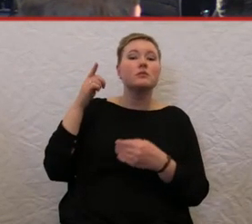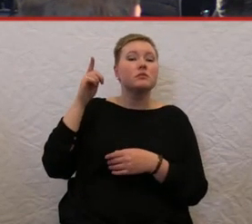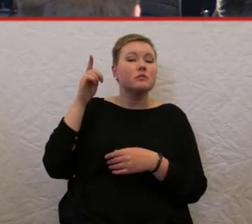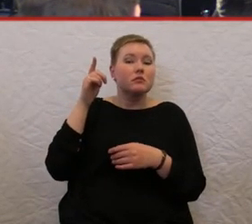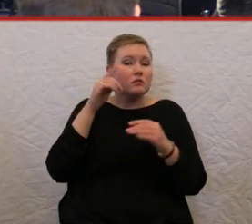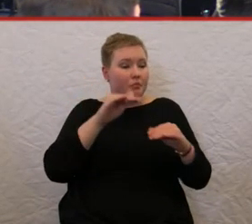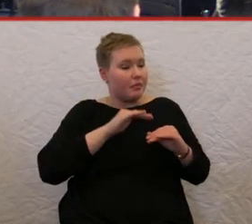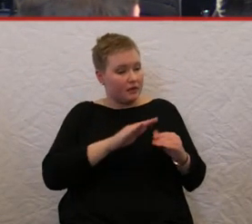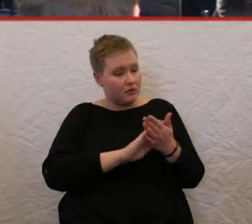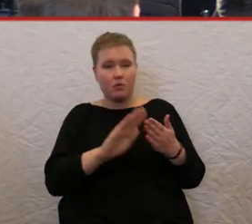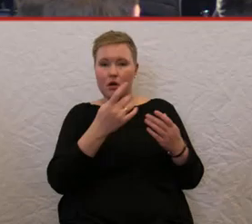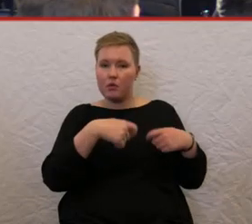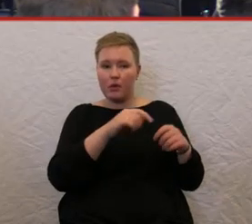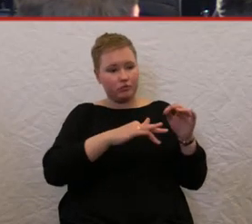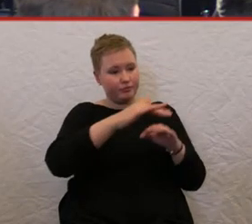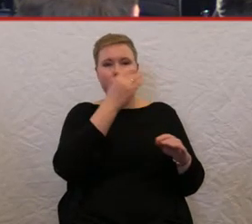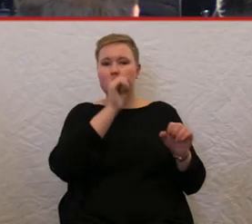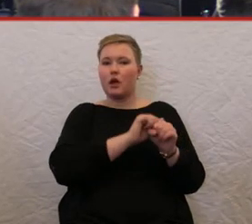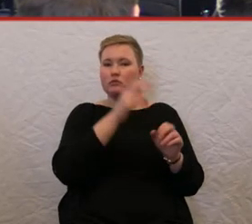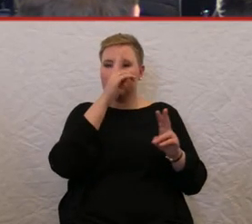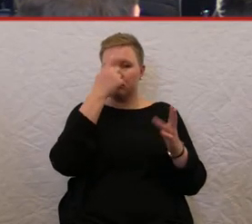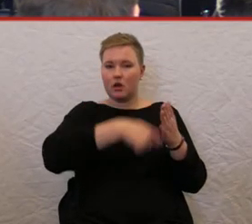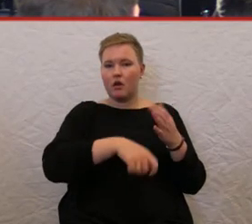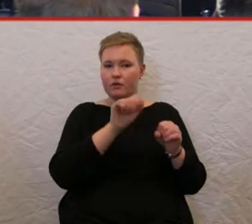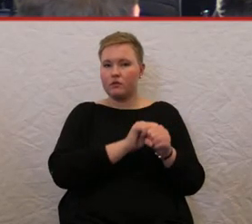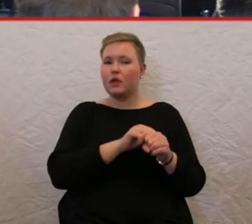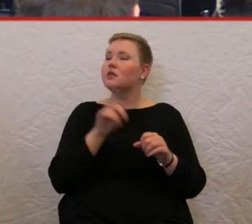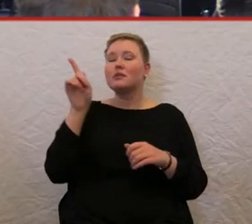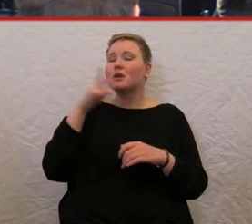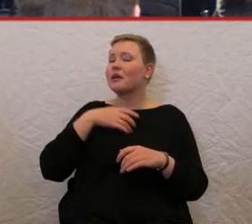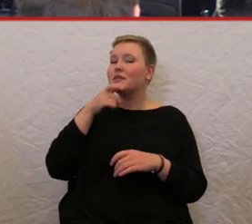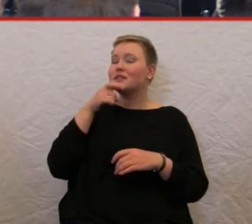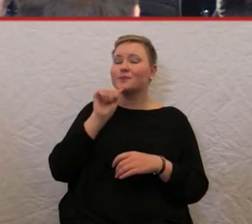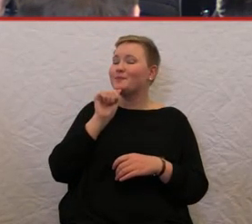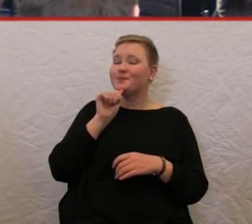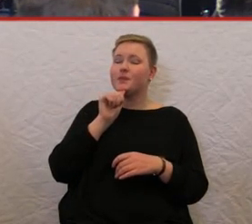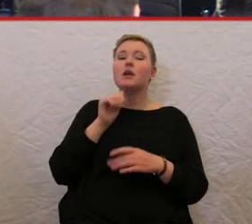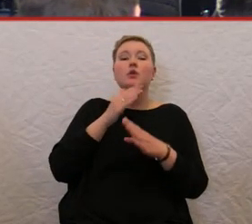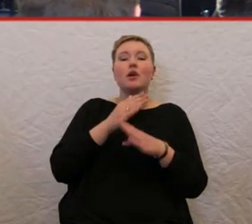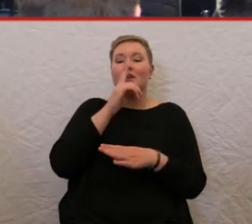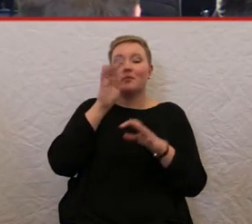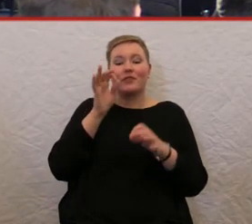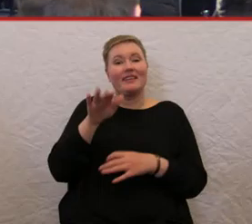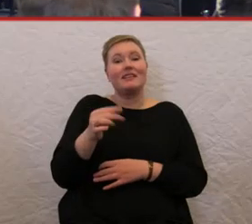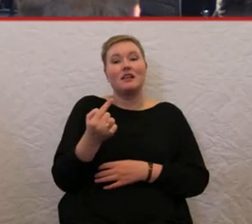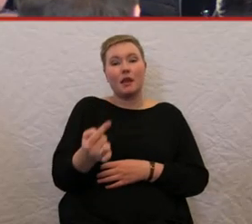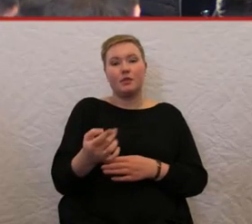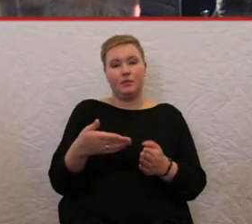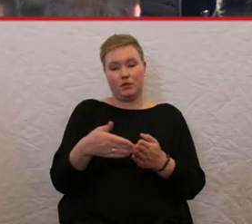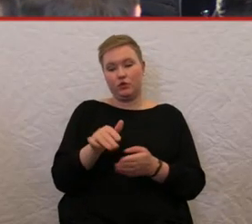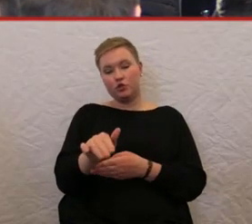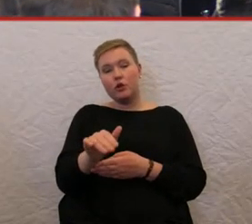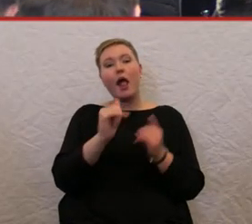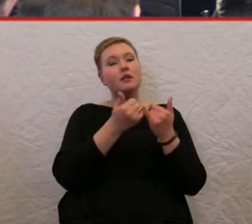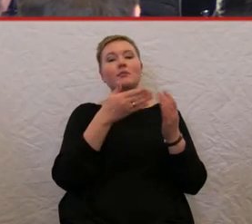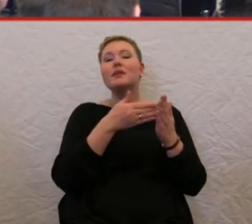hergestellt werden, aber die Krankenkasse würde dafür nicht die Kosten übernehmen, nur wenn das Kind selbst auch behindert ist und dadurch, dass